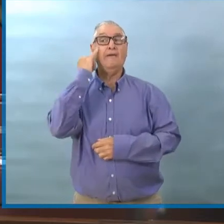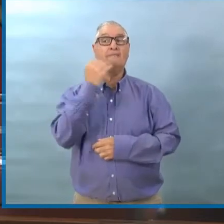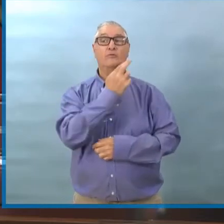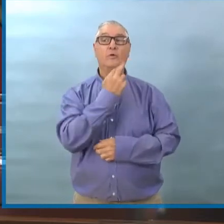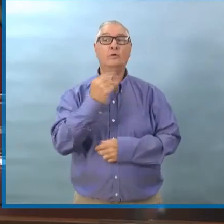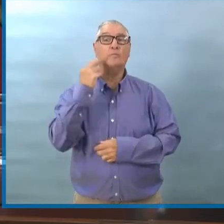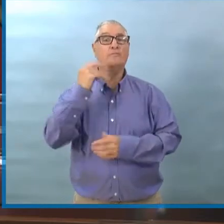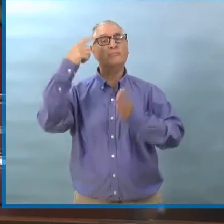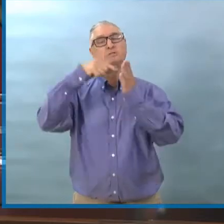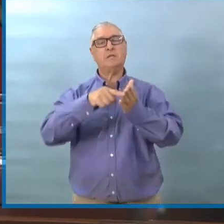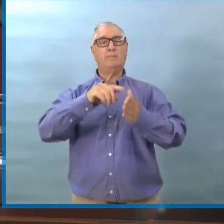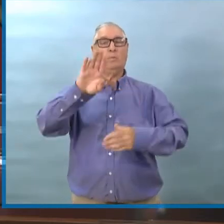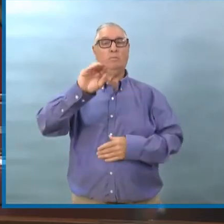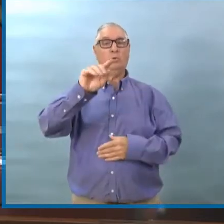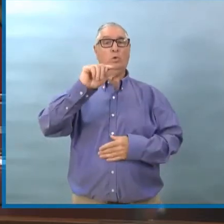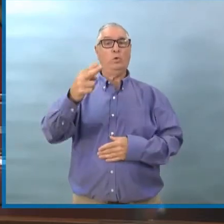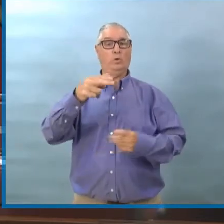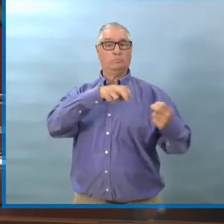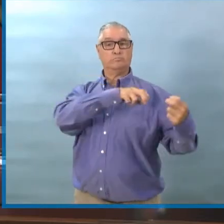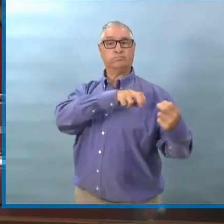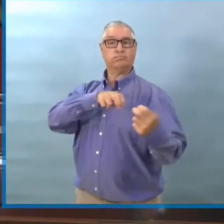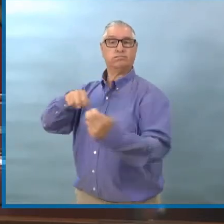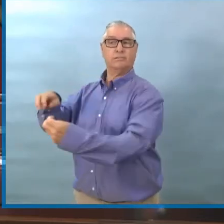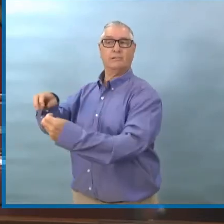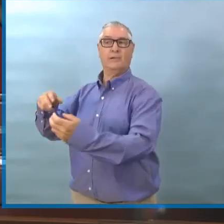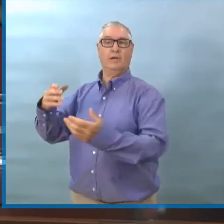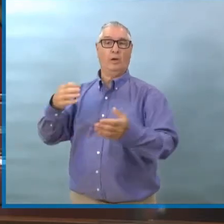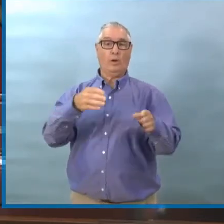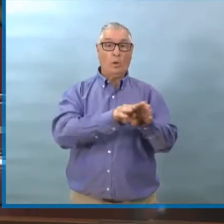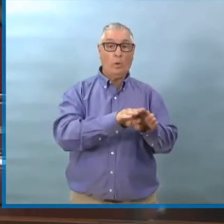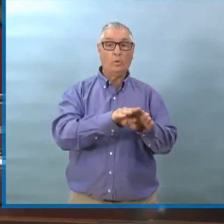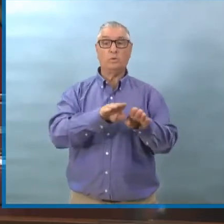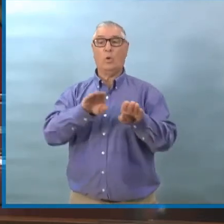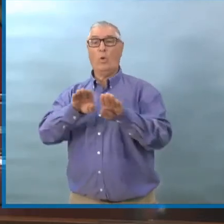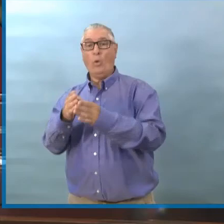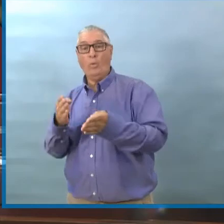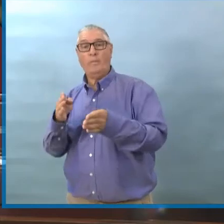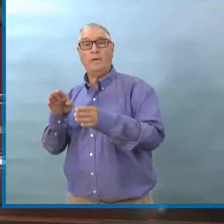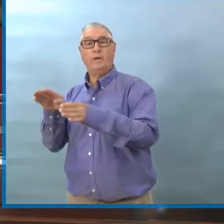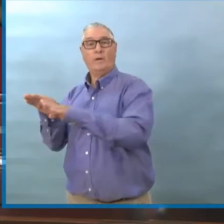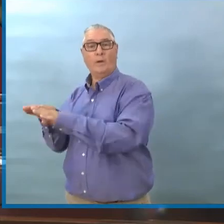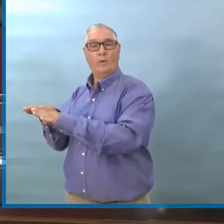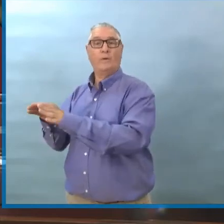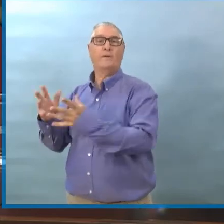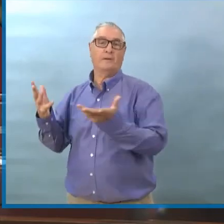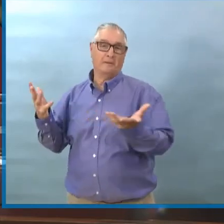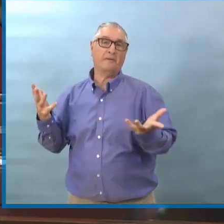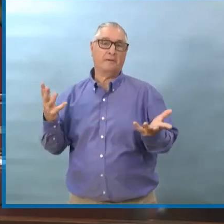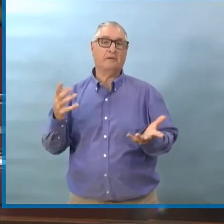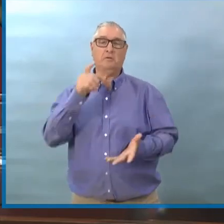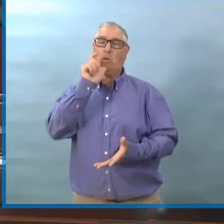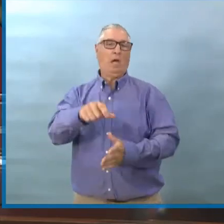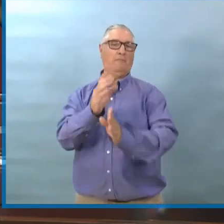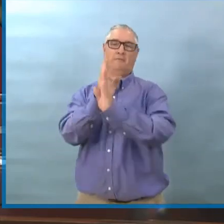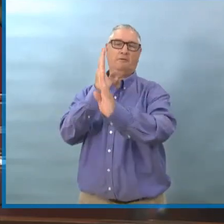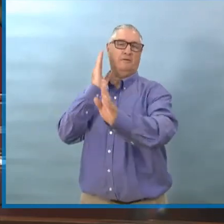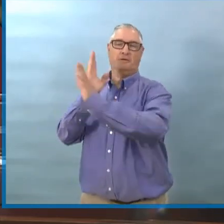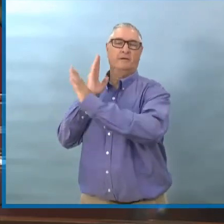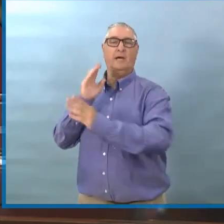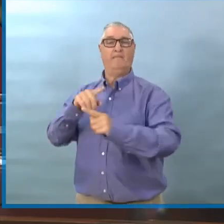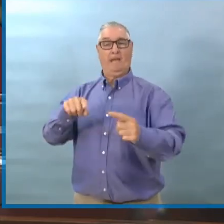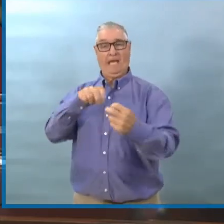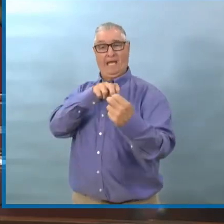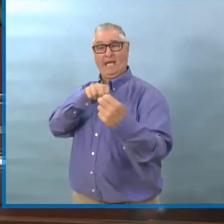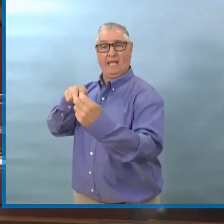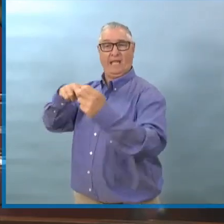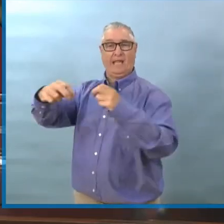les tables sont séparées par des demi-cloisons, c'est une